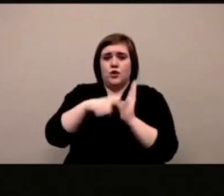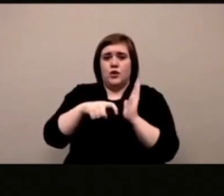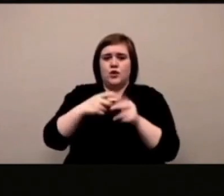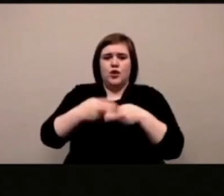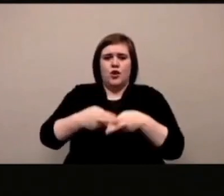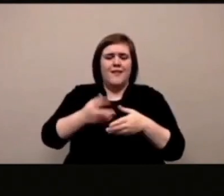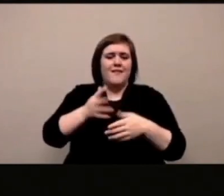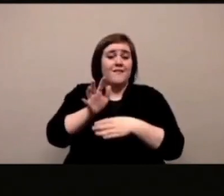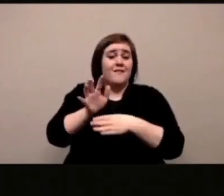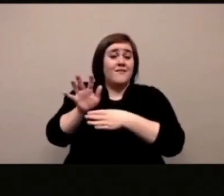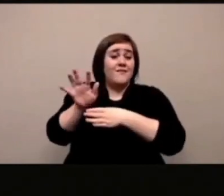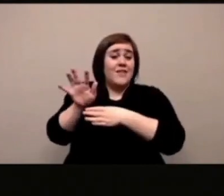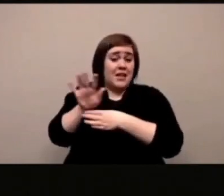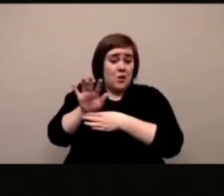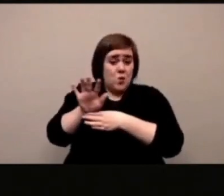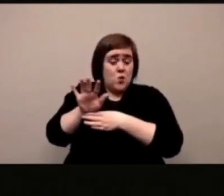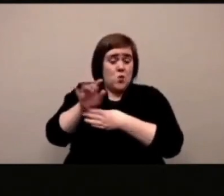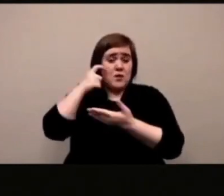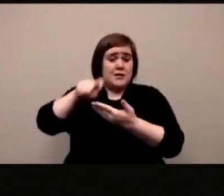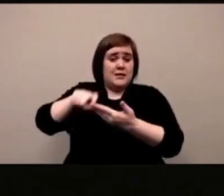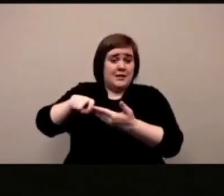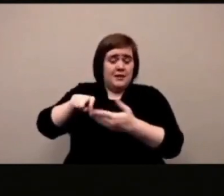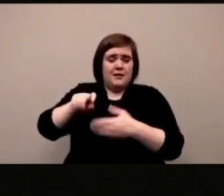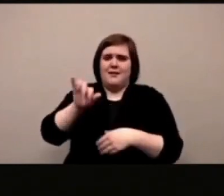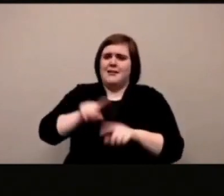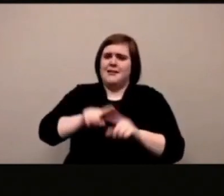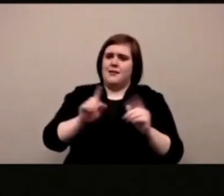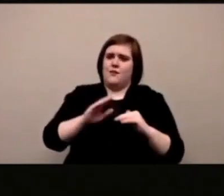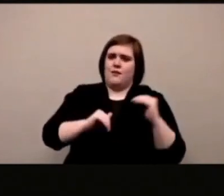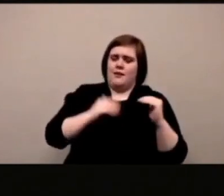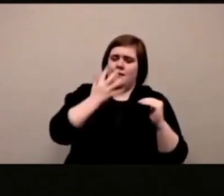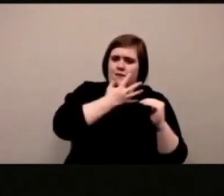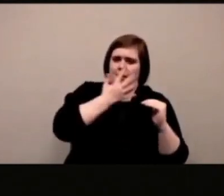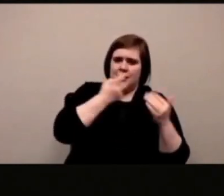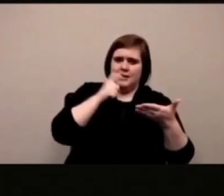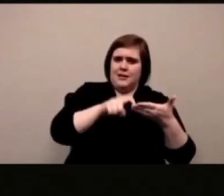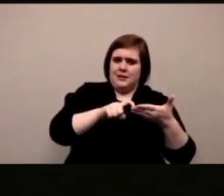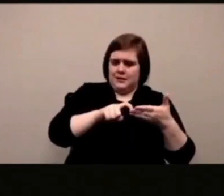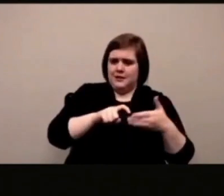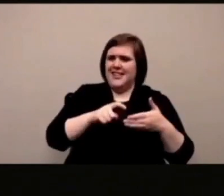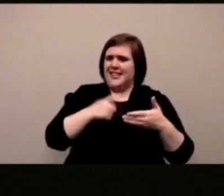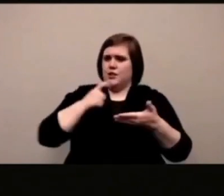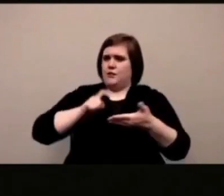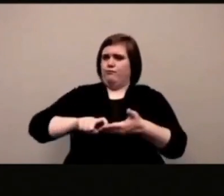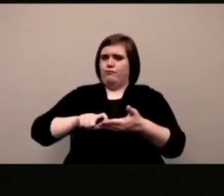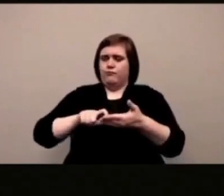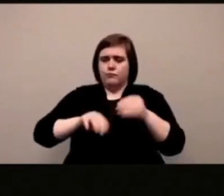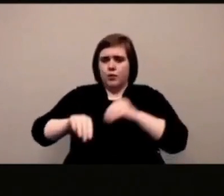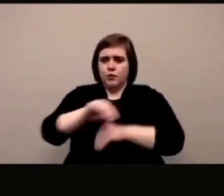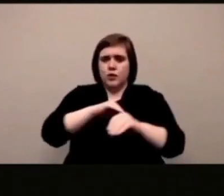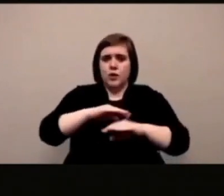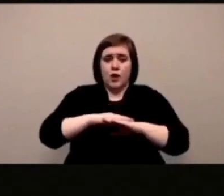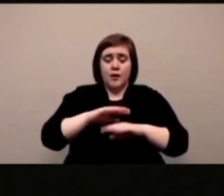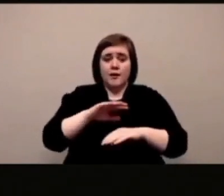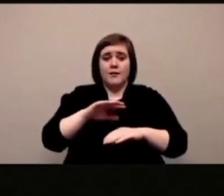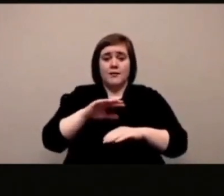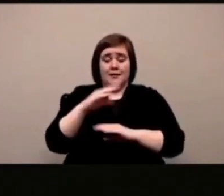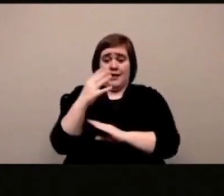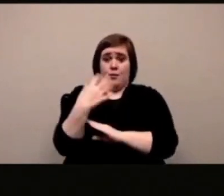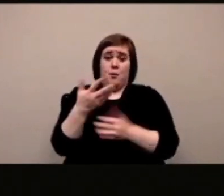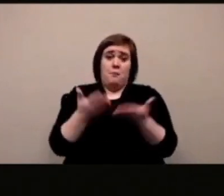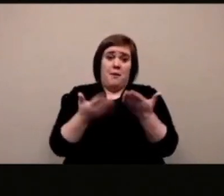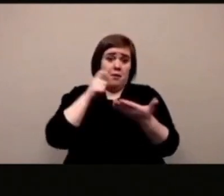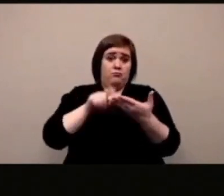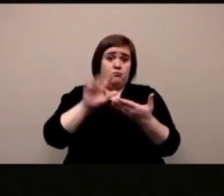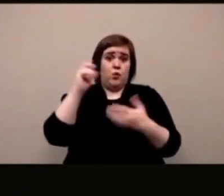questo ventilatore qua dietro di me quindi se esiste un'estensione esistente in scratch lab